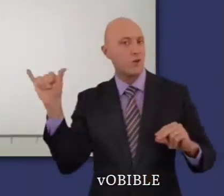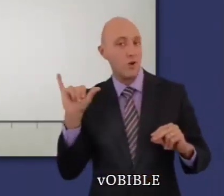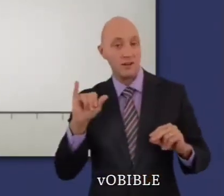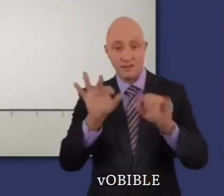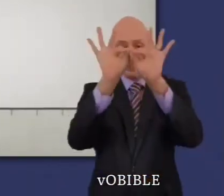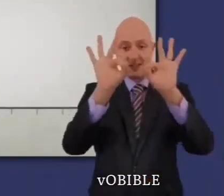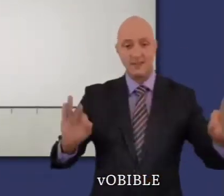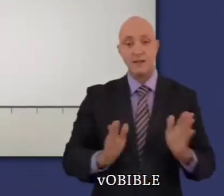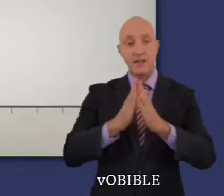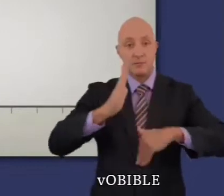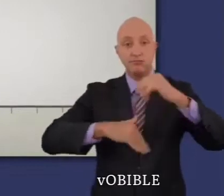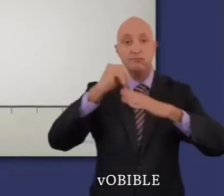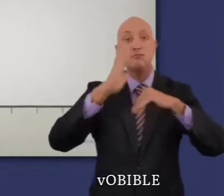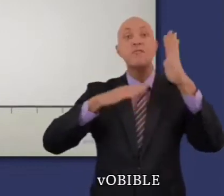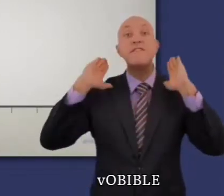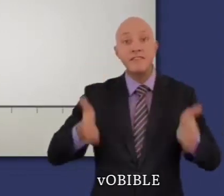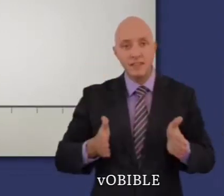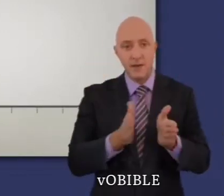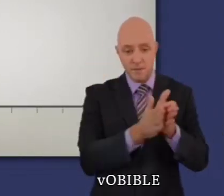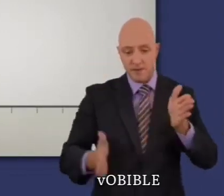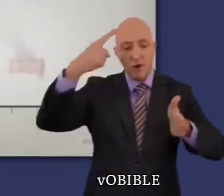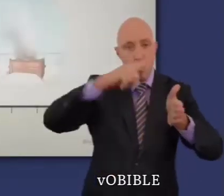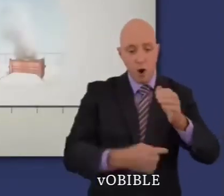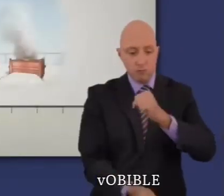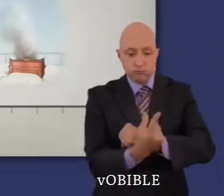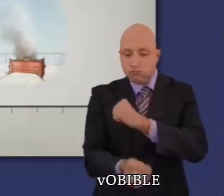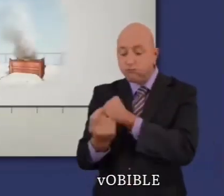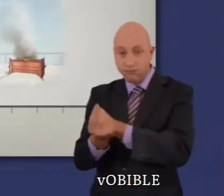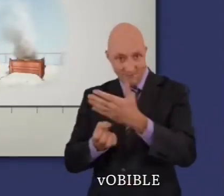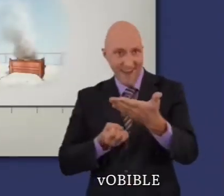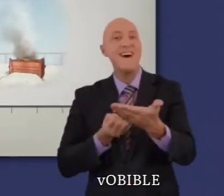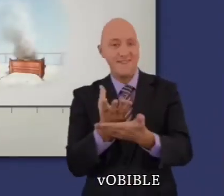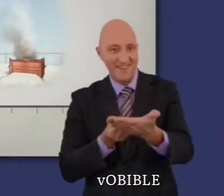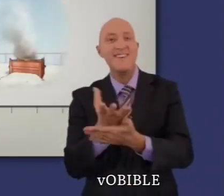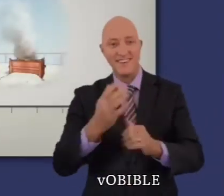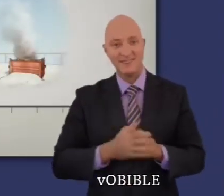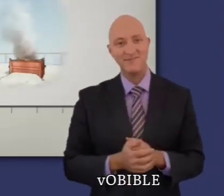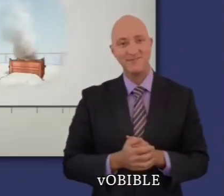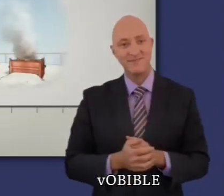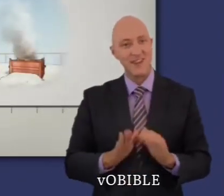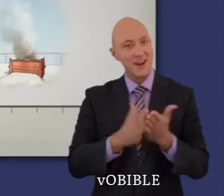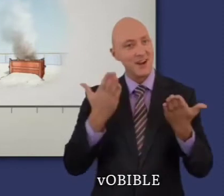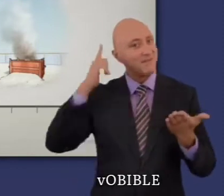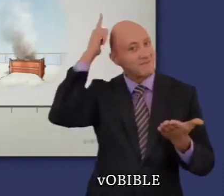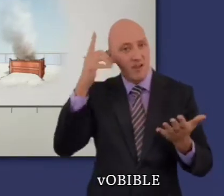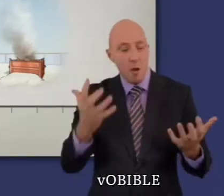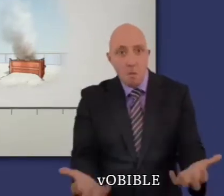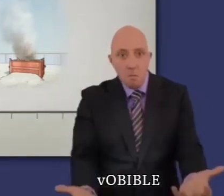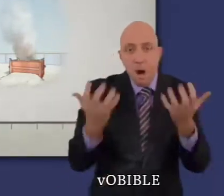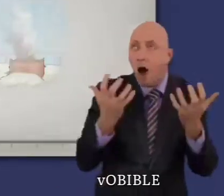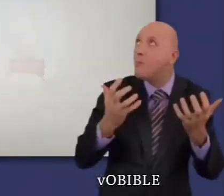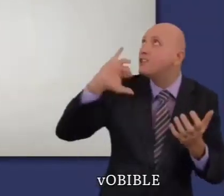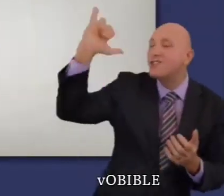Le Lévitique couvre une période d'environ un mois et rapporte des événements qui se sont déroulés juste après la construction du tabernacle.